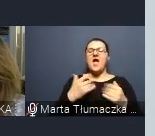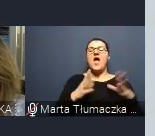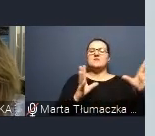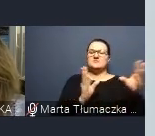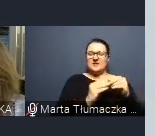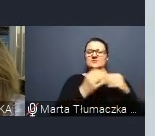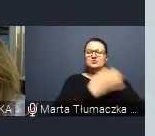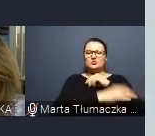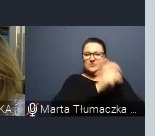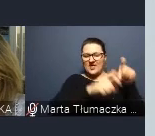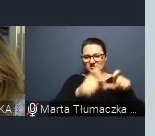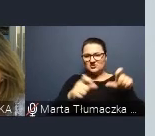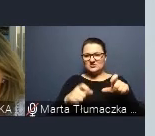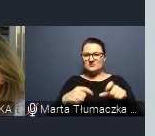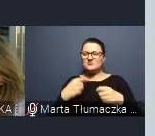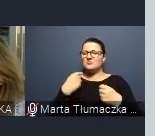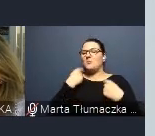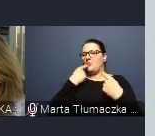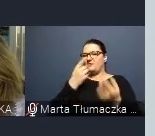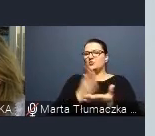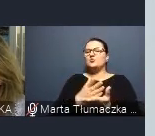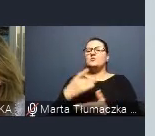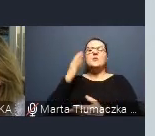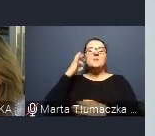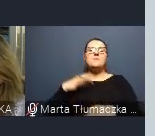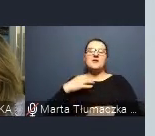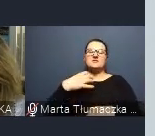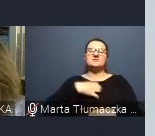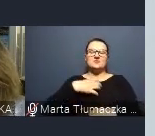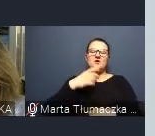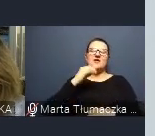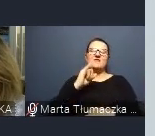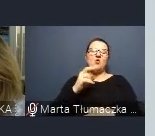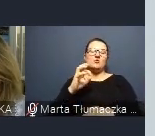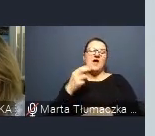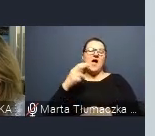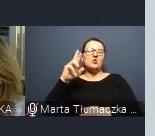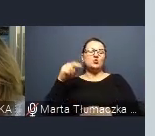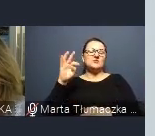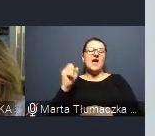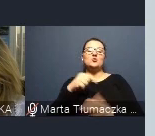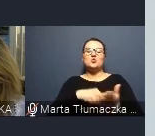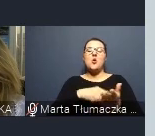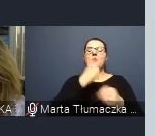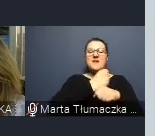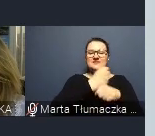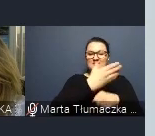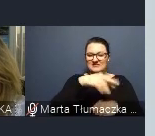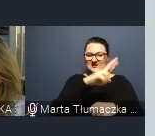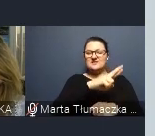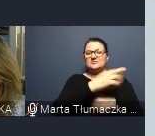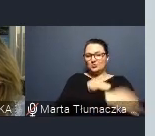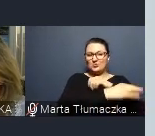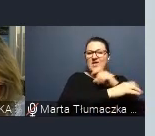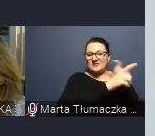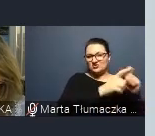tak jak wspomniała moja koleżanka, pani dyrektor Iwona Ruta-Sominka, są to prace magisterskie dla studentów, a dla nas